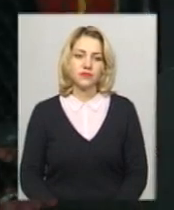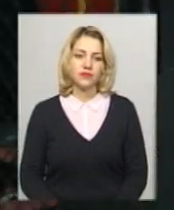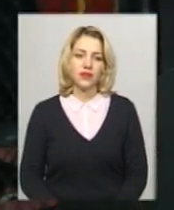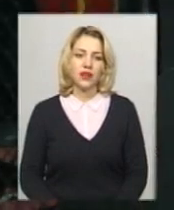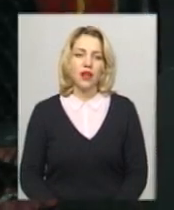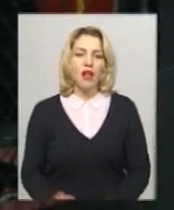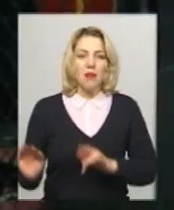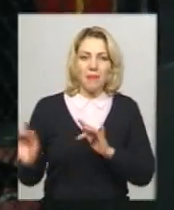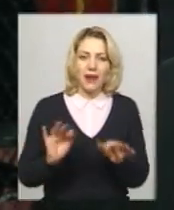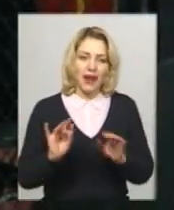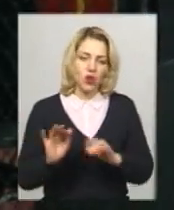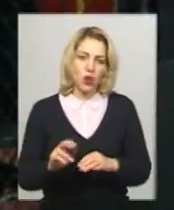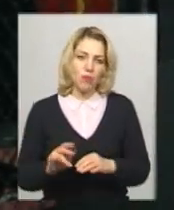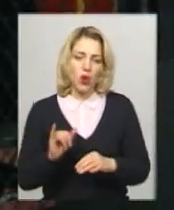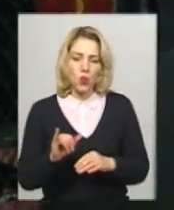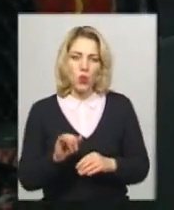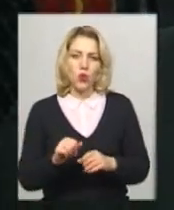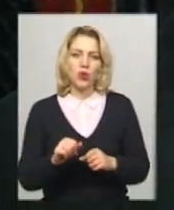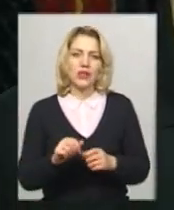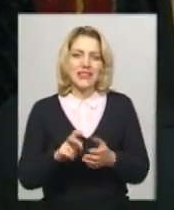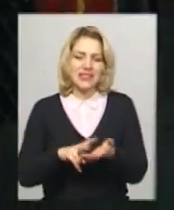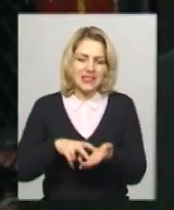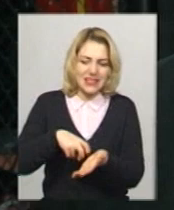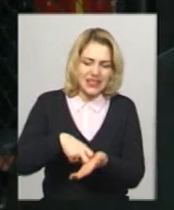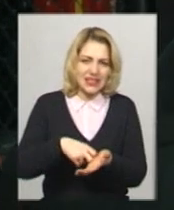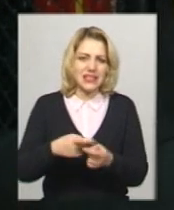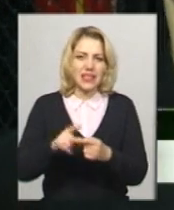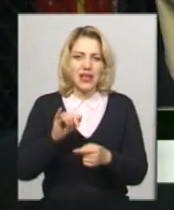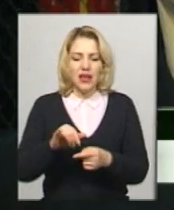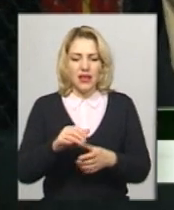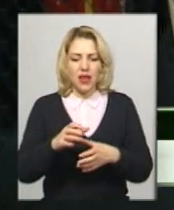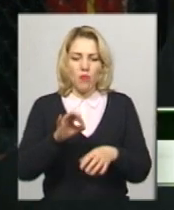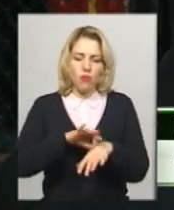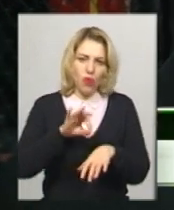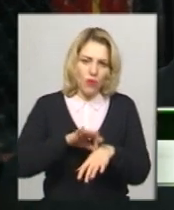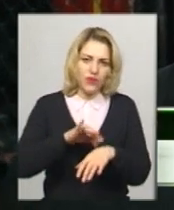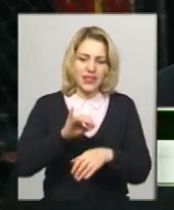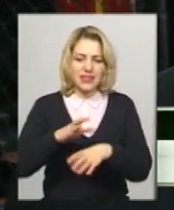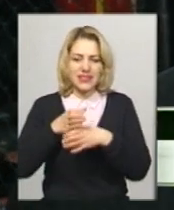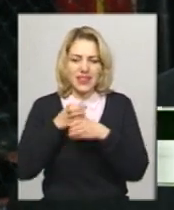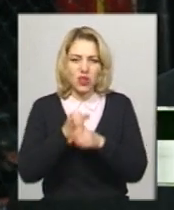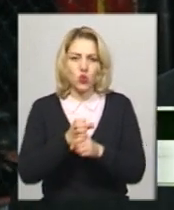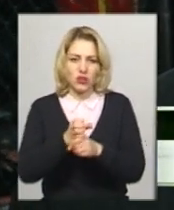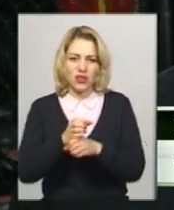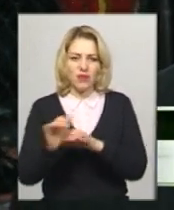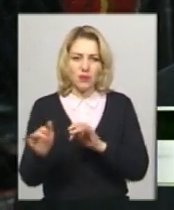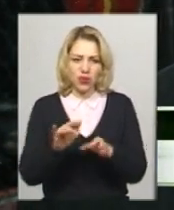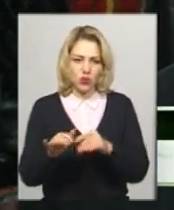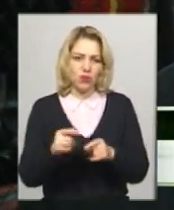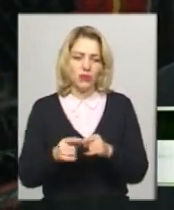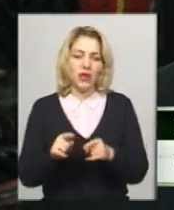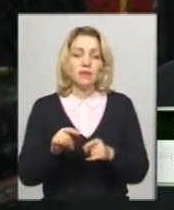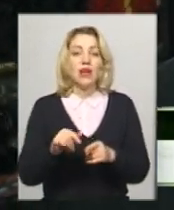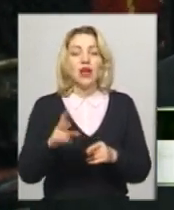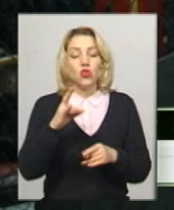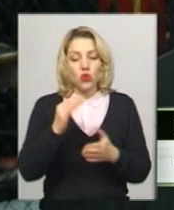Прийоми у стійці та партері, больові та задушливої прийоми в партері також у стійці.